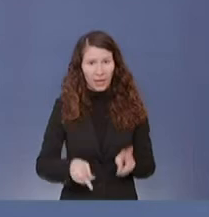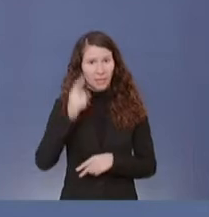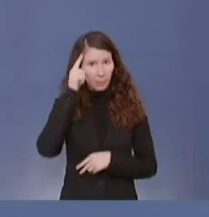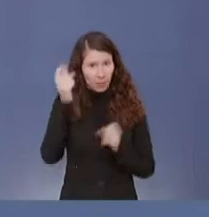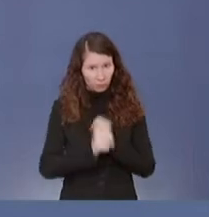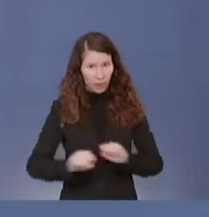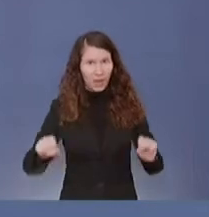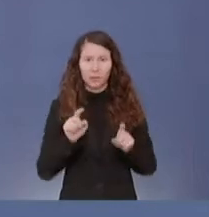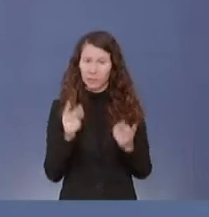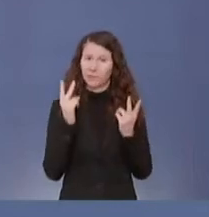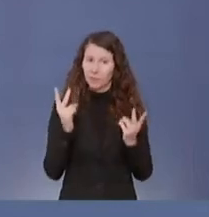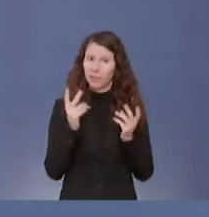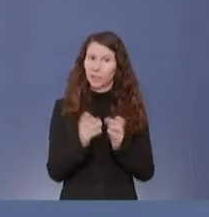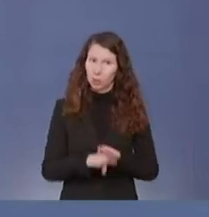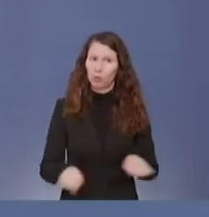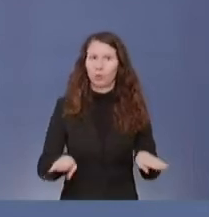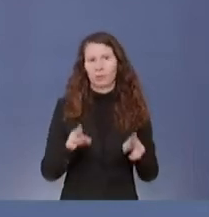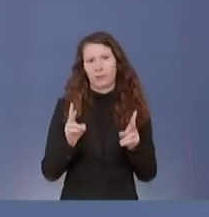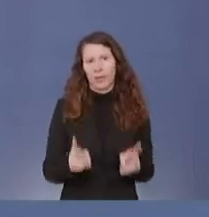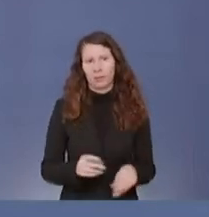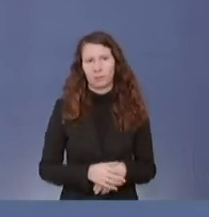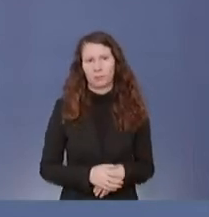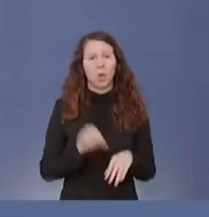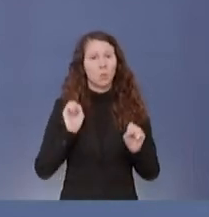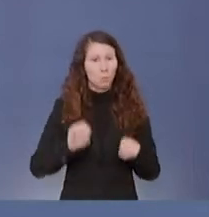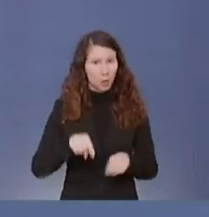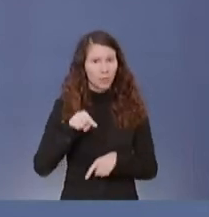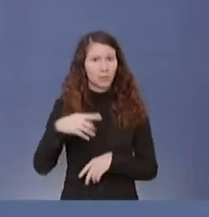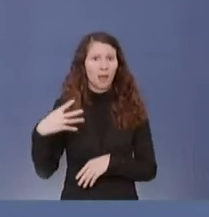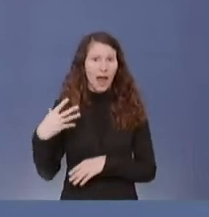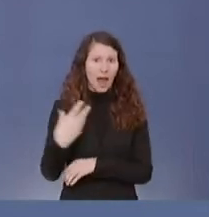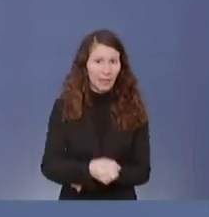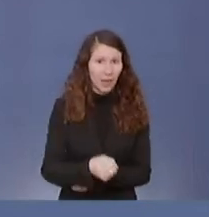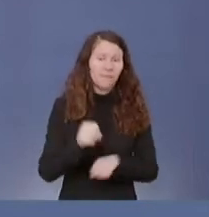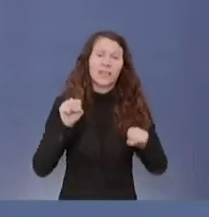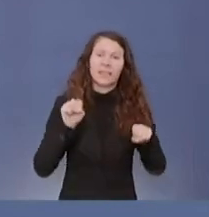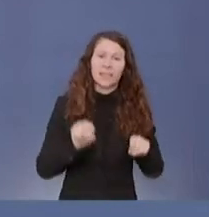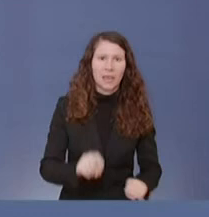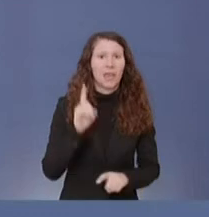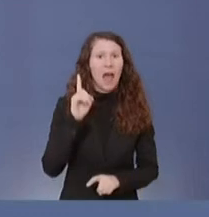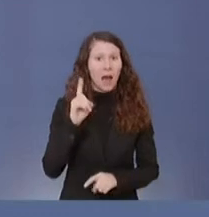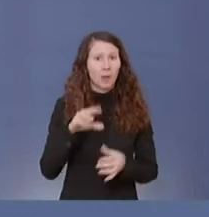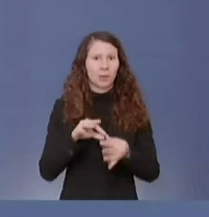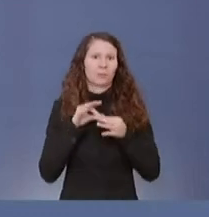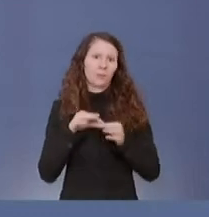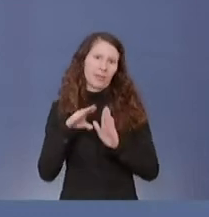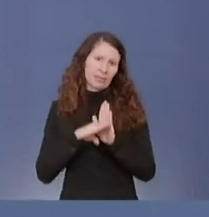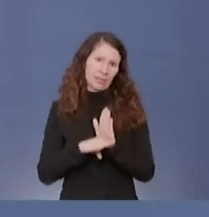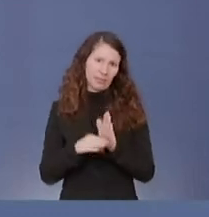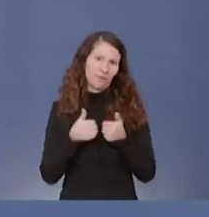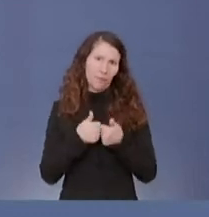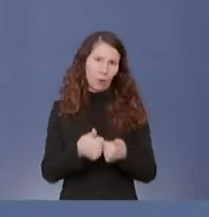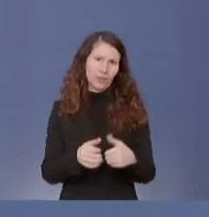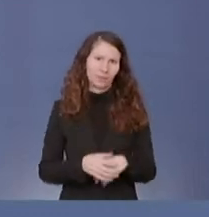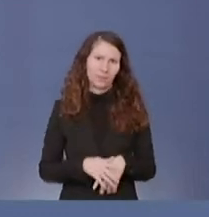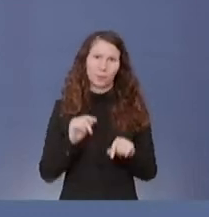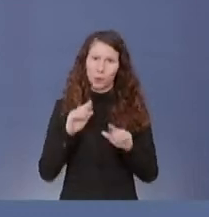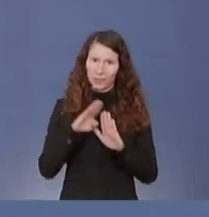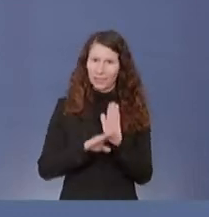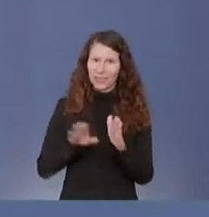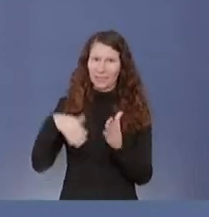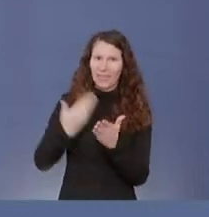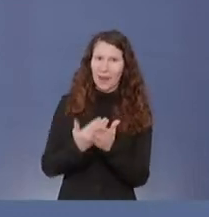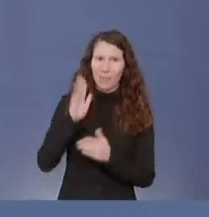elementarer Bedeutung. Und in dieses Grundrecht kann eingegriffen werden, aber entlang der Gesetze und innerhalb des Rahmens, den der Gesetzgeber